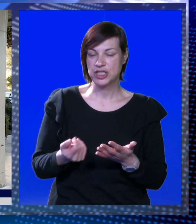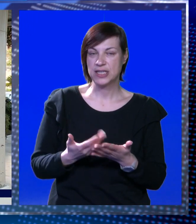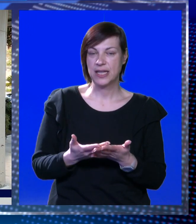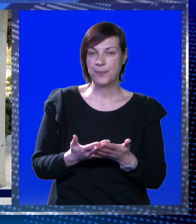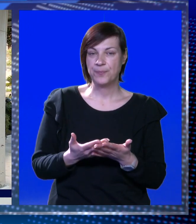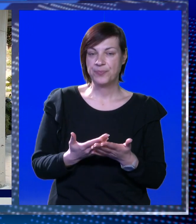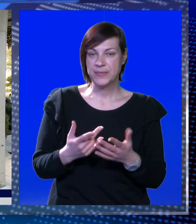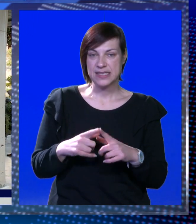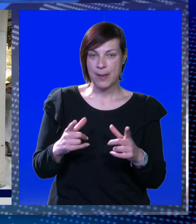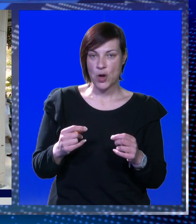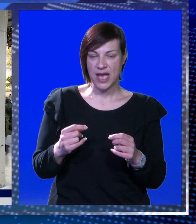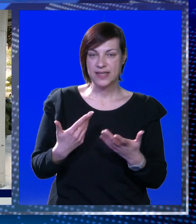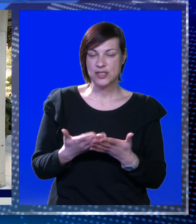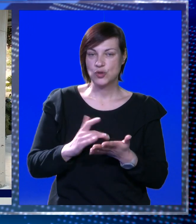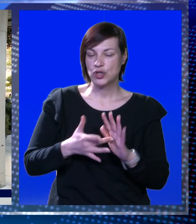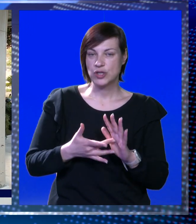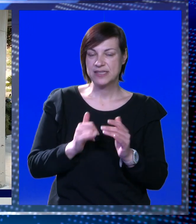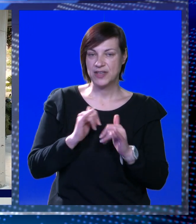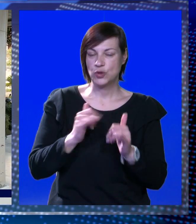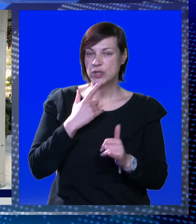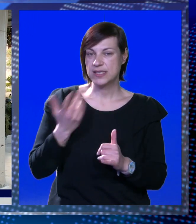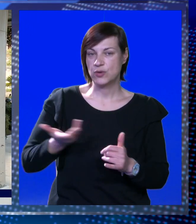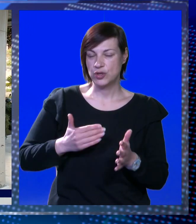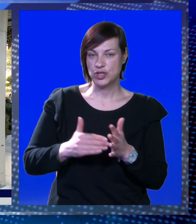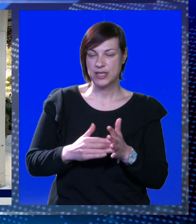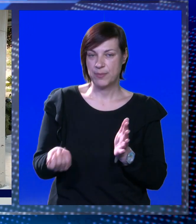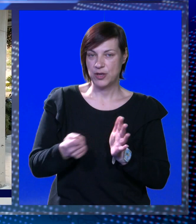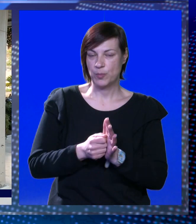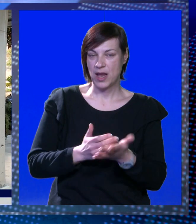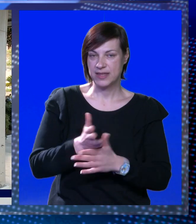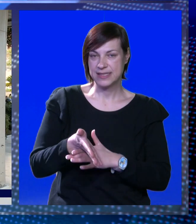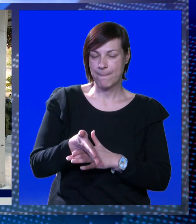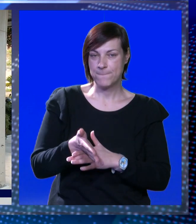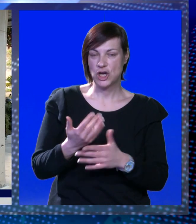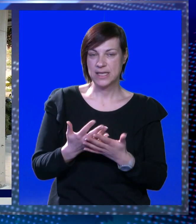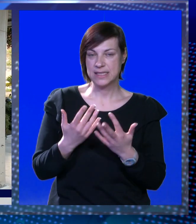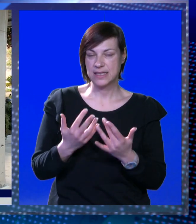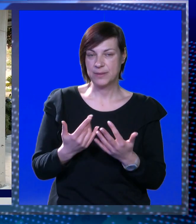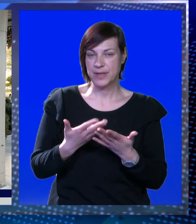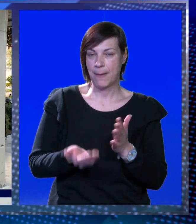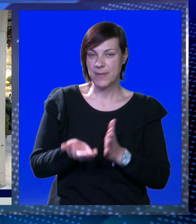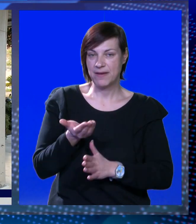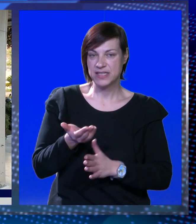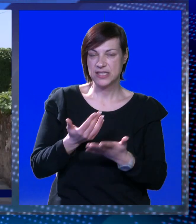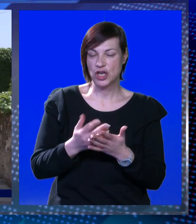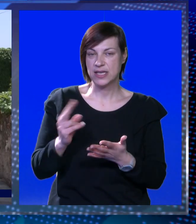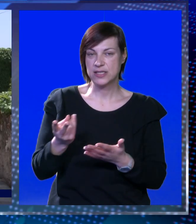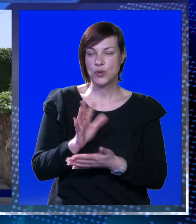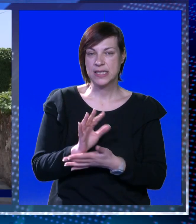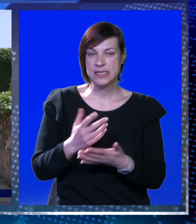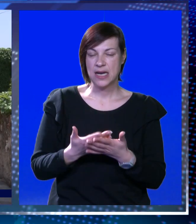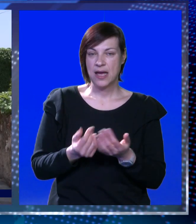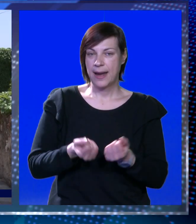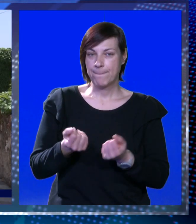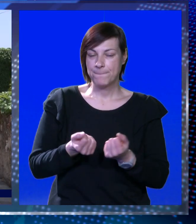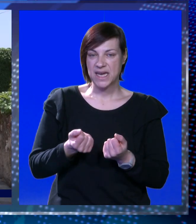odnosno plaća simbolično izdavanje te kartice, dok svi oni turisti koji dođu trebaju nešto plate za prolazak. Ali ta bi cifra bila poprilično visoka. S druge